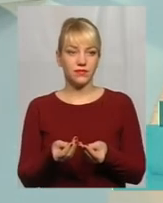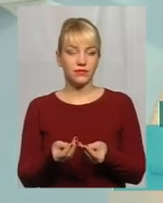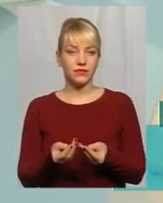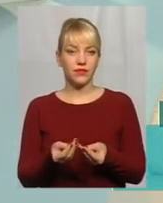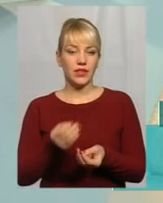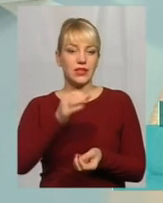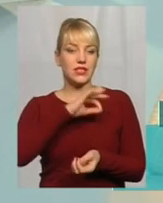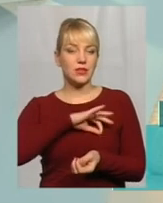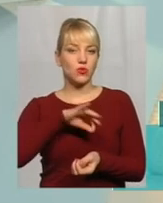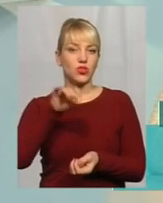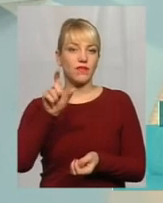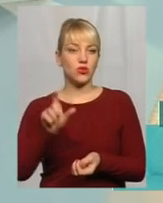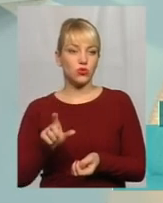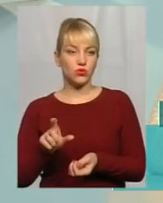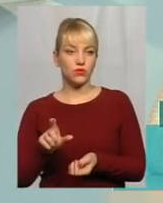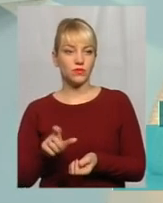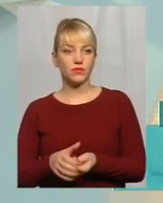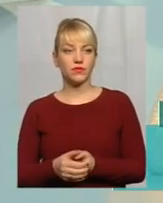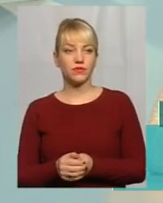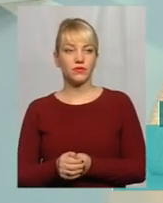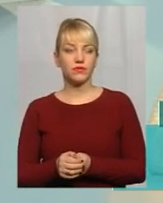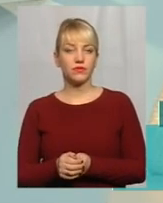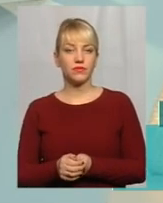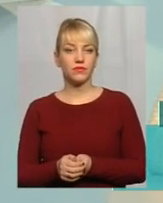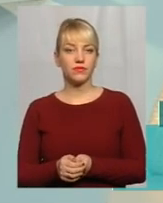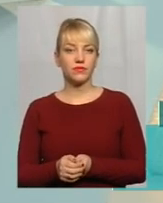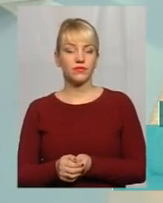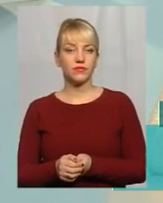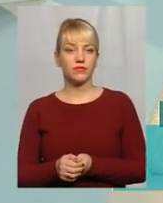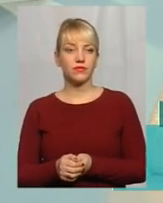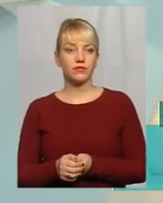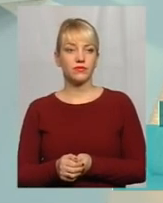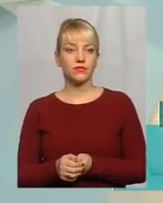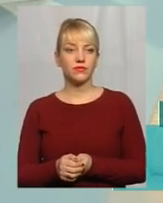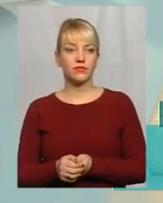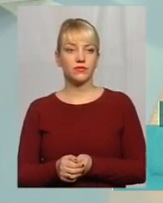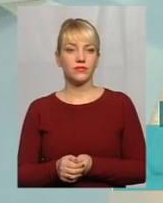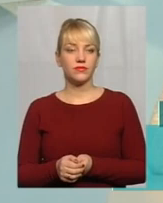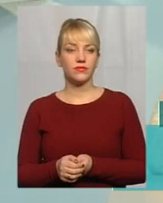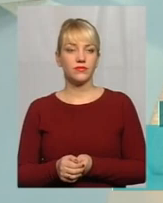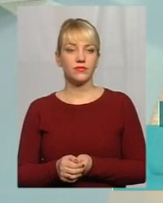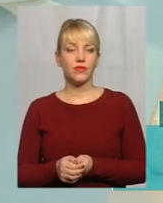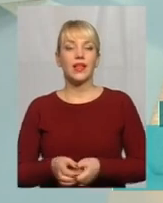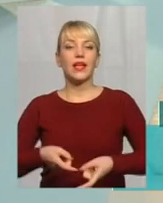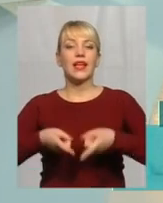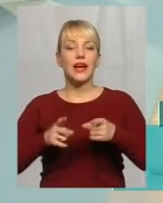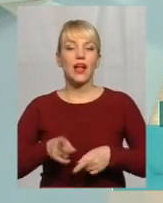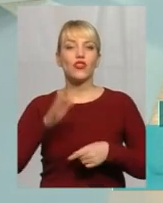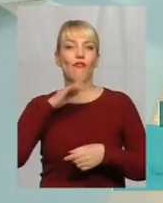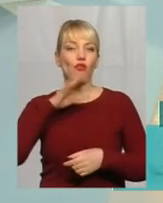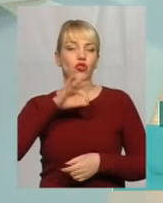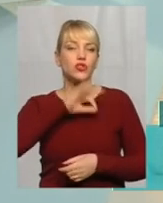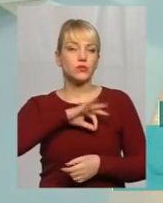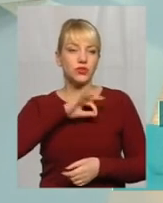споживачу реальне водоспоживання,